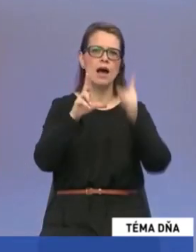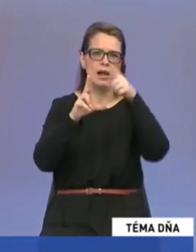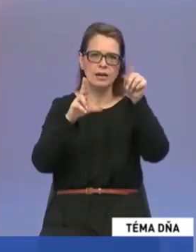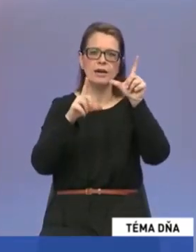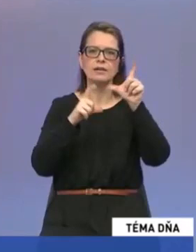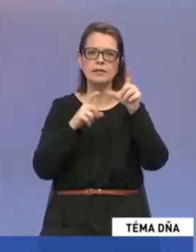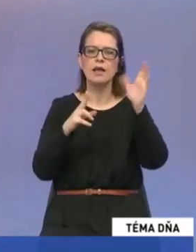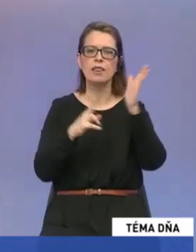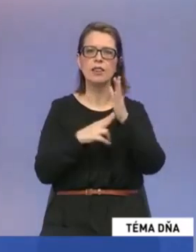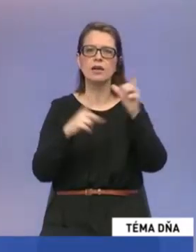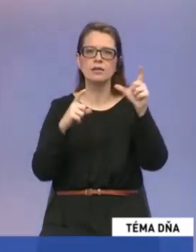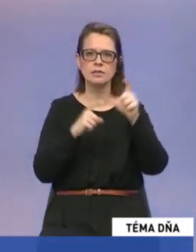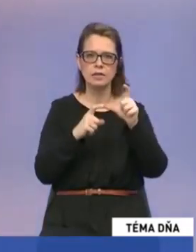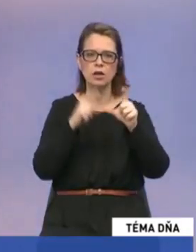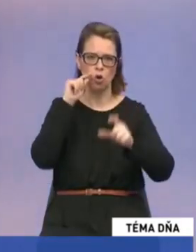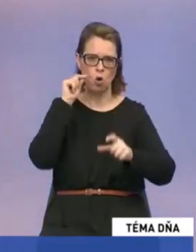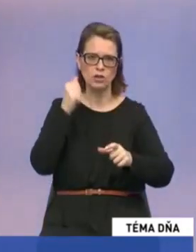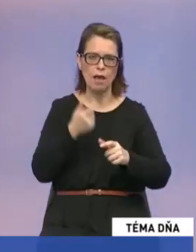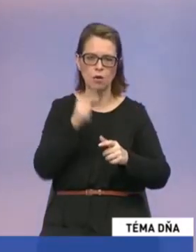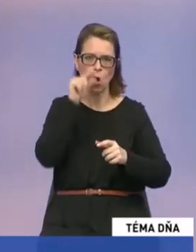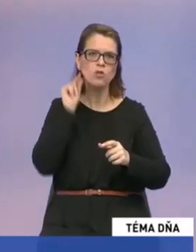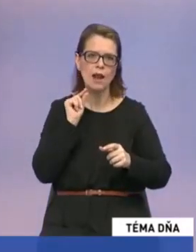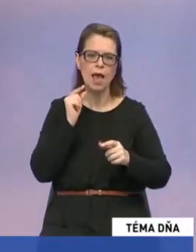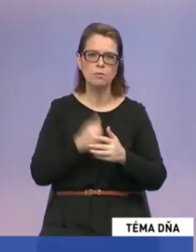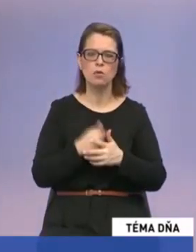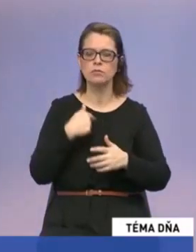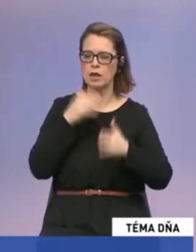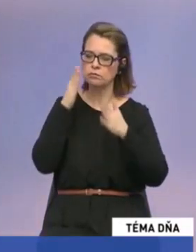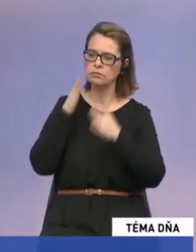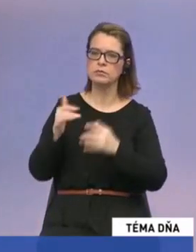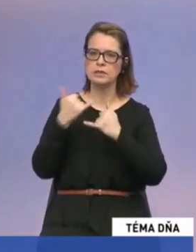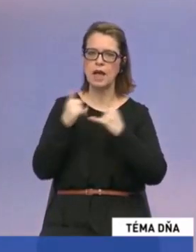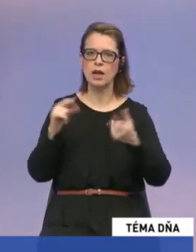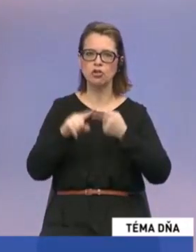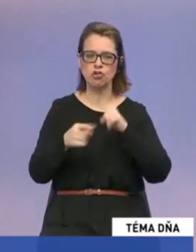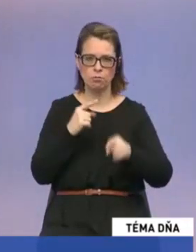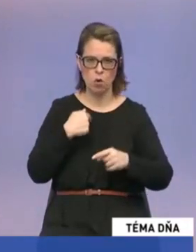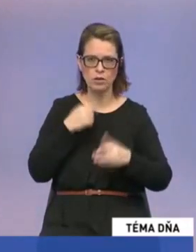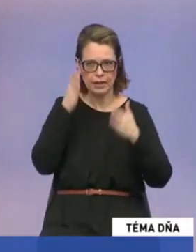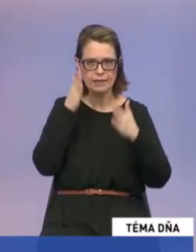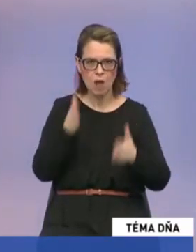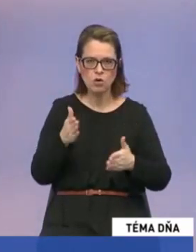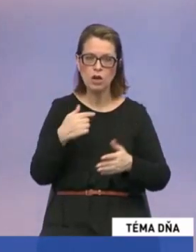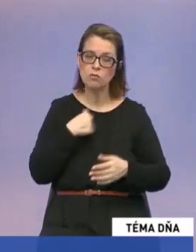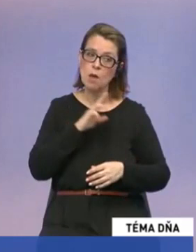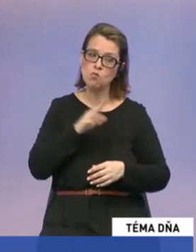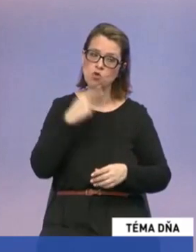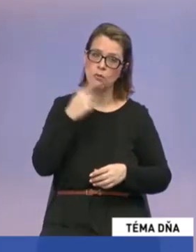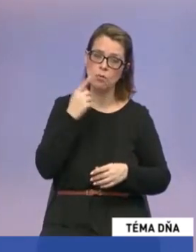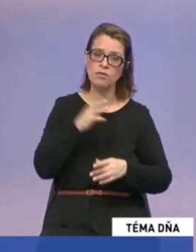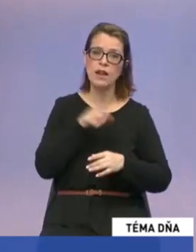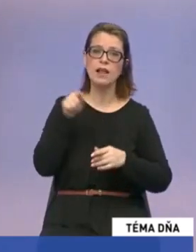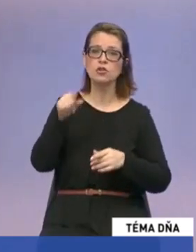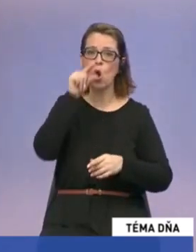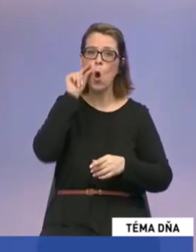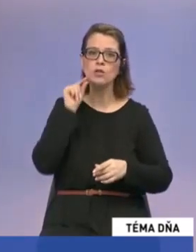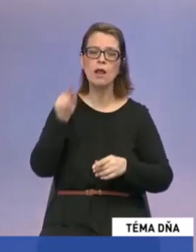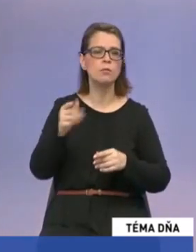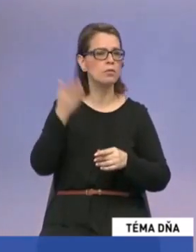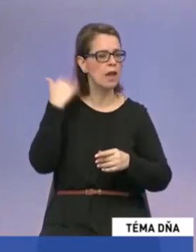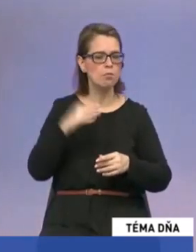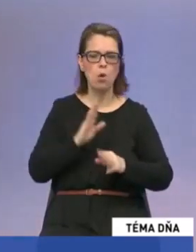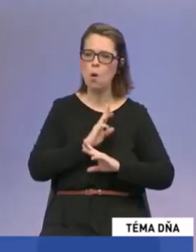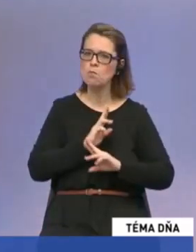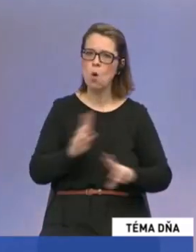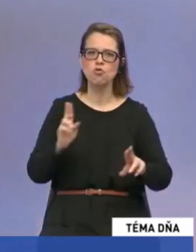ja osobne zo svojej strany, keďže sa zameriavam na zahraničnú politiku, môžem povedať toľko, že zo stranou ULSN nebolo možné